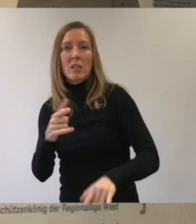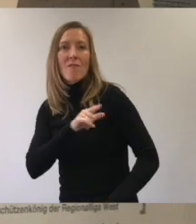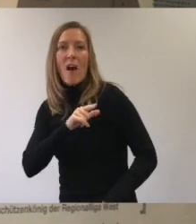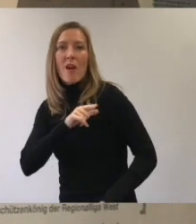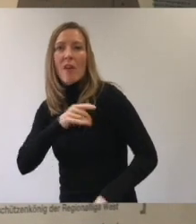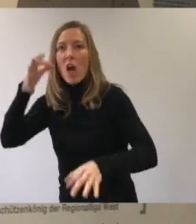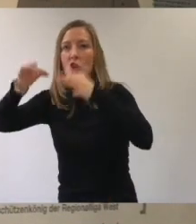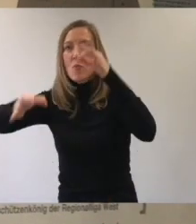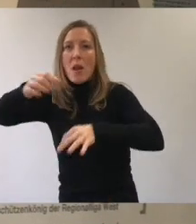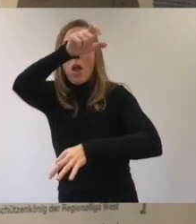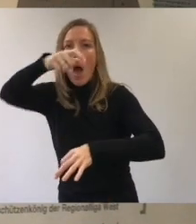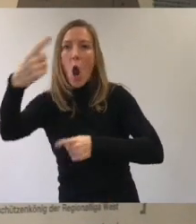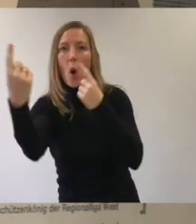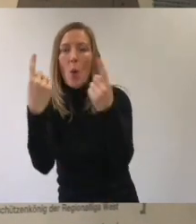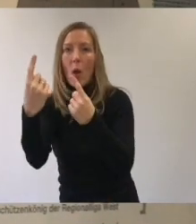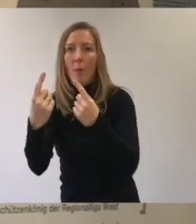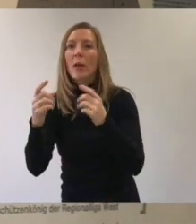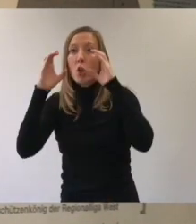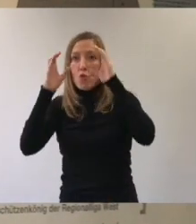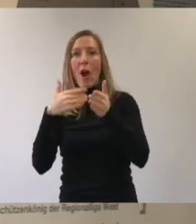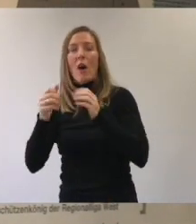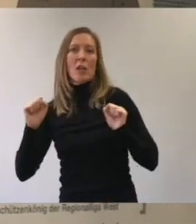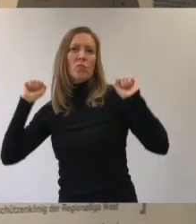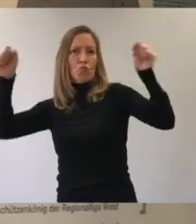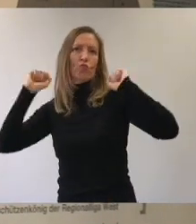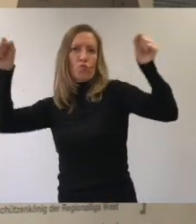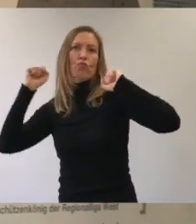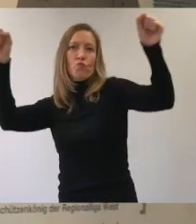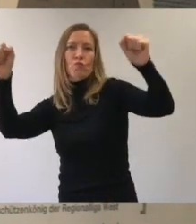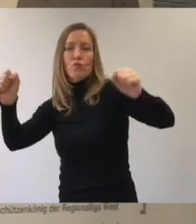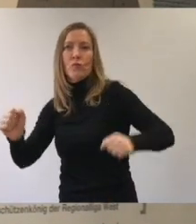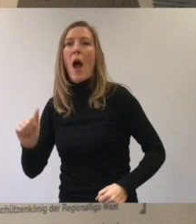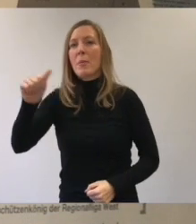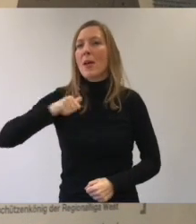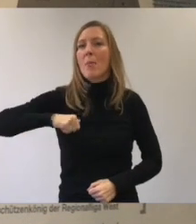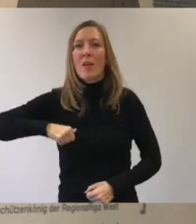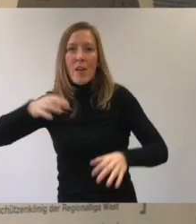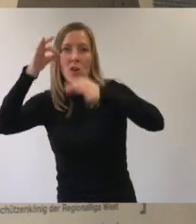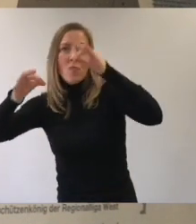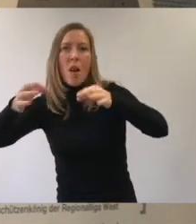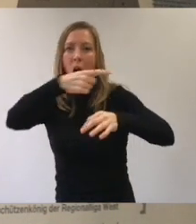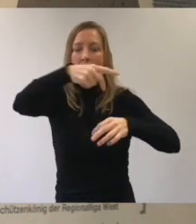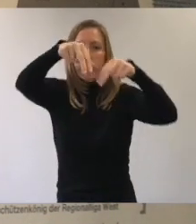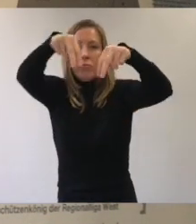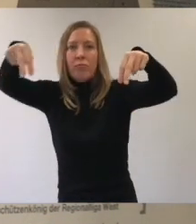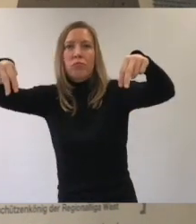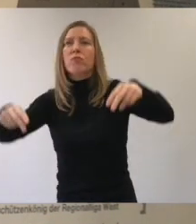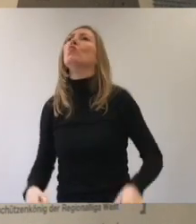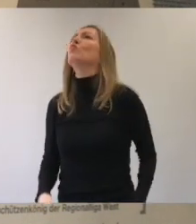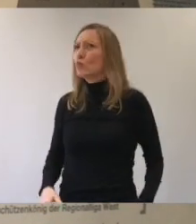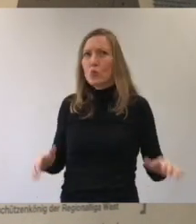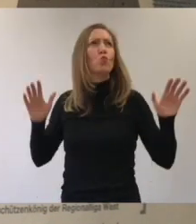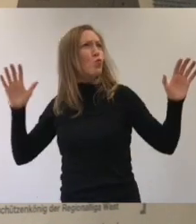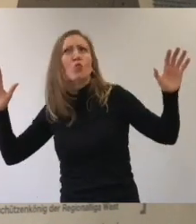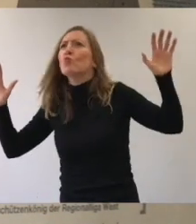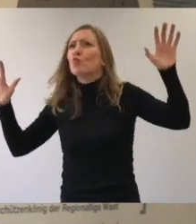die Spieler. Die Zuschauer jubeln immer noch. Die Spieler von Arminia Bielefeld stehen auf dem Spielfeld und lassen